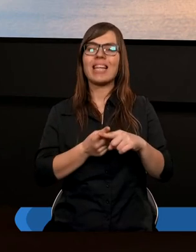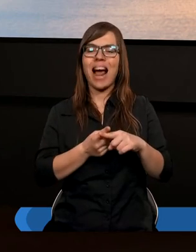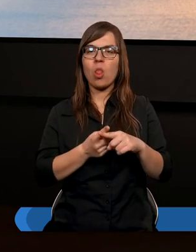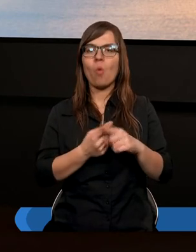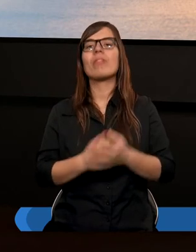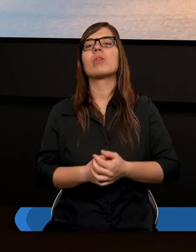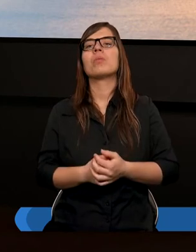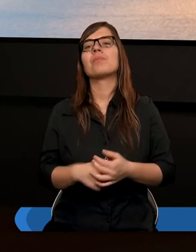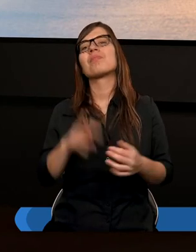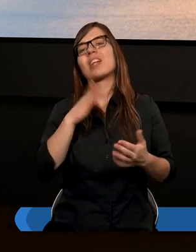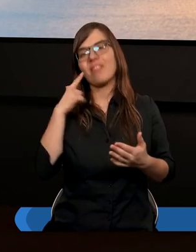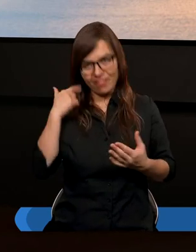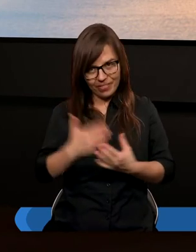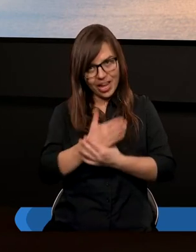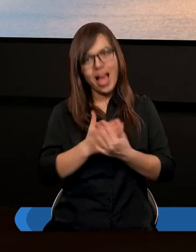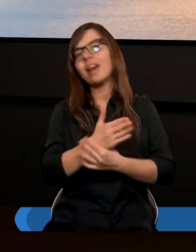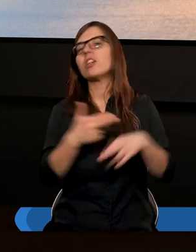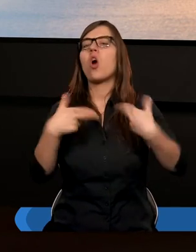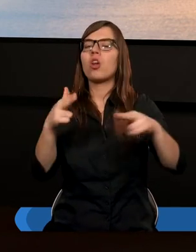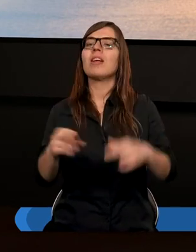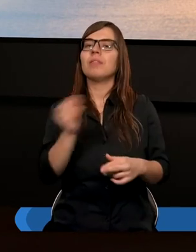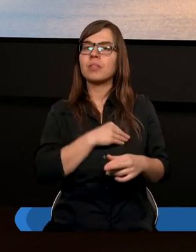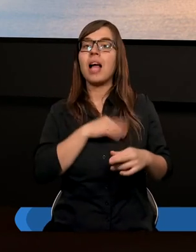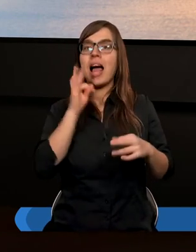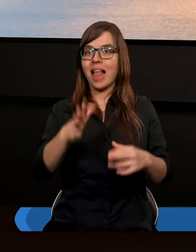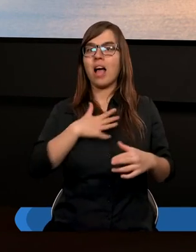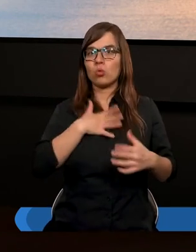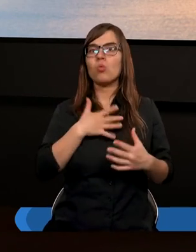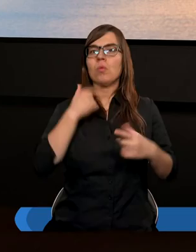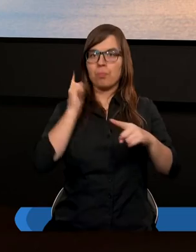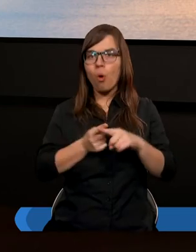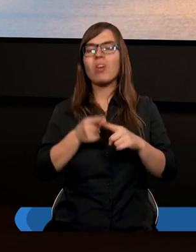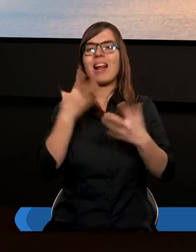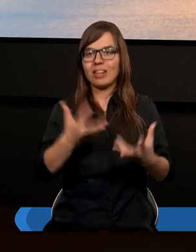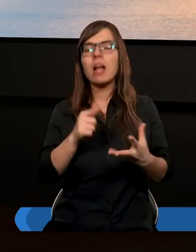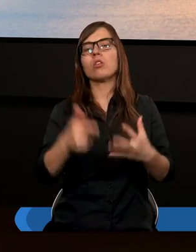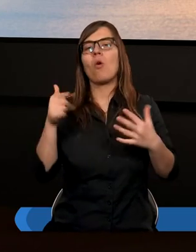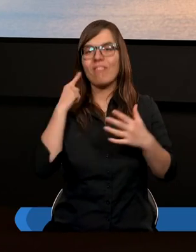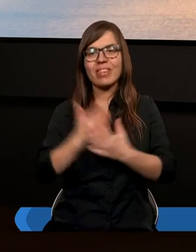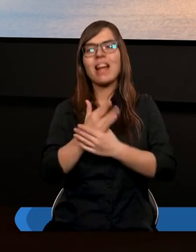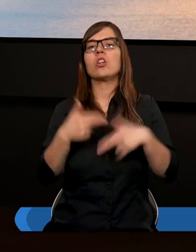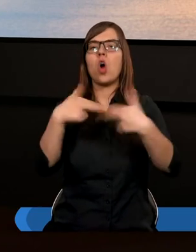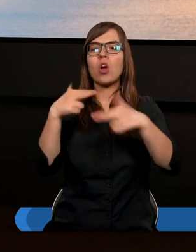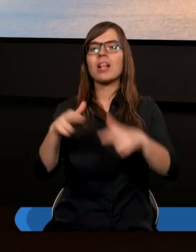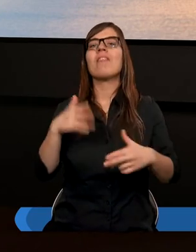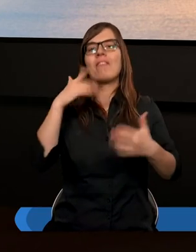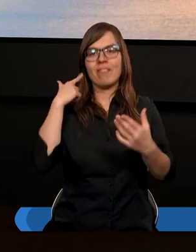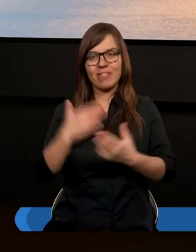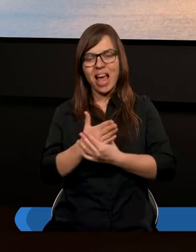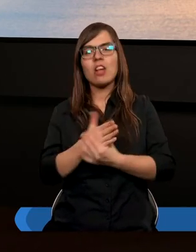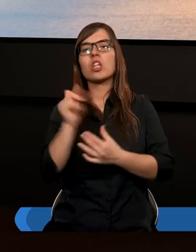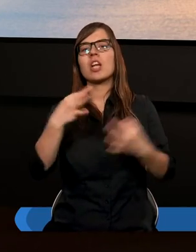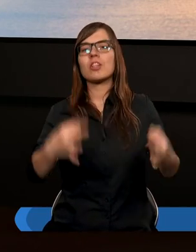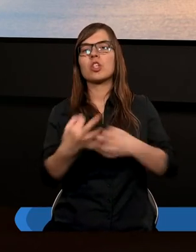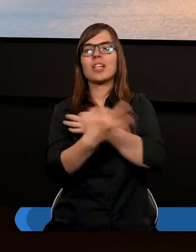wiernie jak postanowiliśmy bądźmy wierni ja wierzę że dzisiejsze